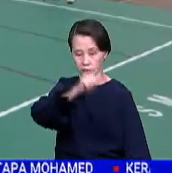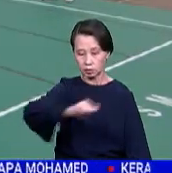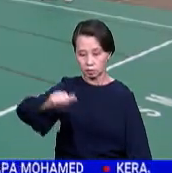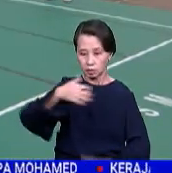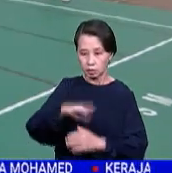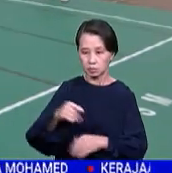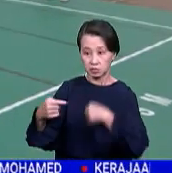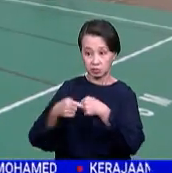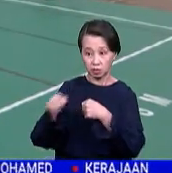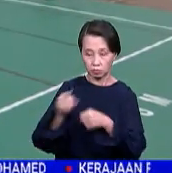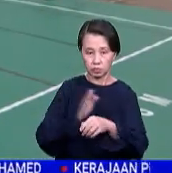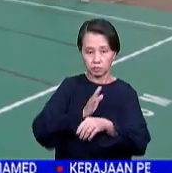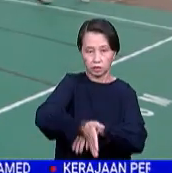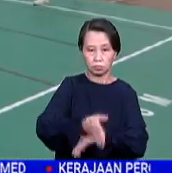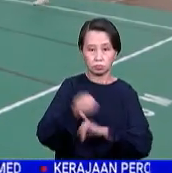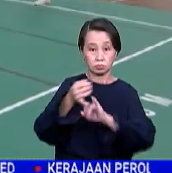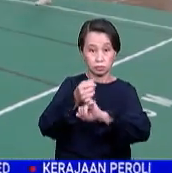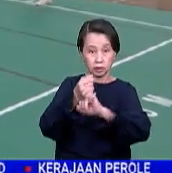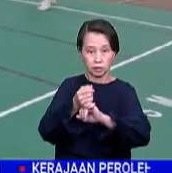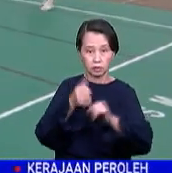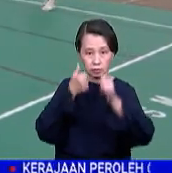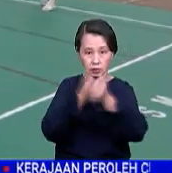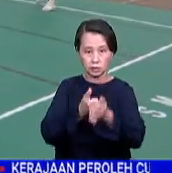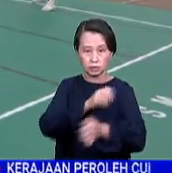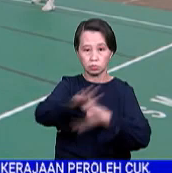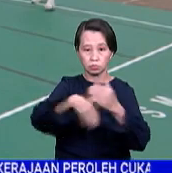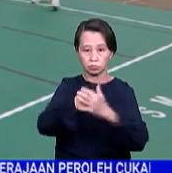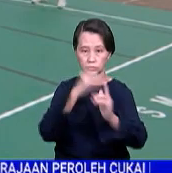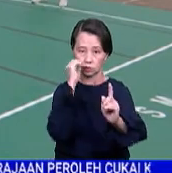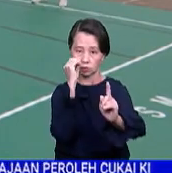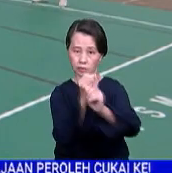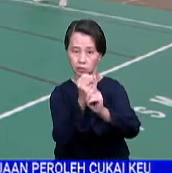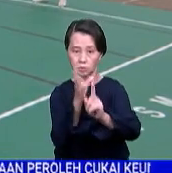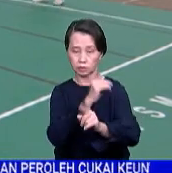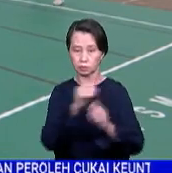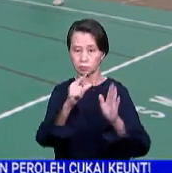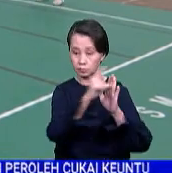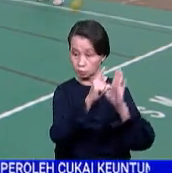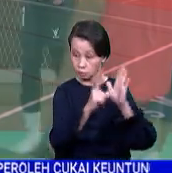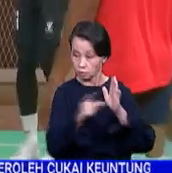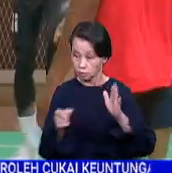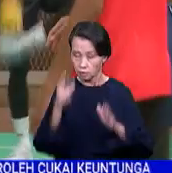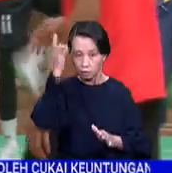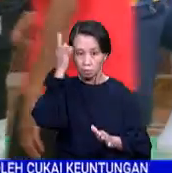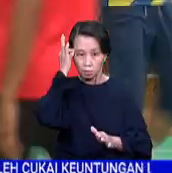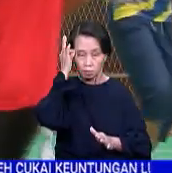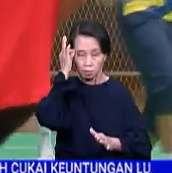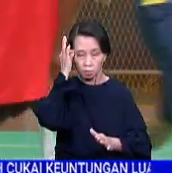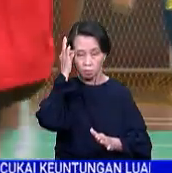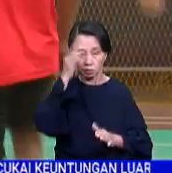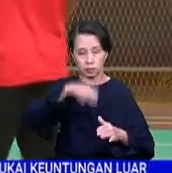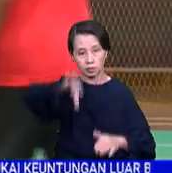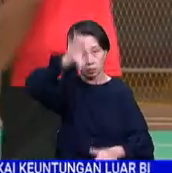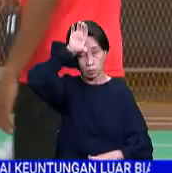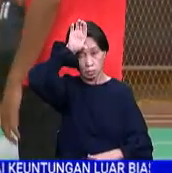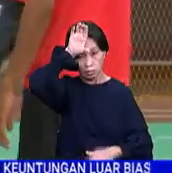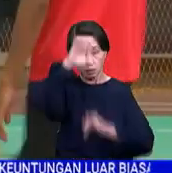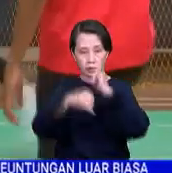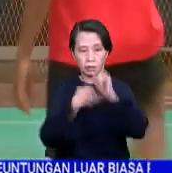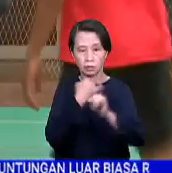selepas didakwa melanggar perjanjian untuk patuh segala objektif dan Perlembagaan Persekutuan Sepak Takro antarabangsa Istaf dan